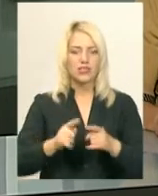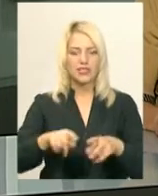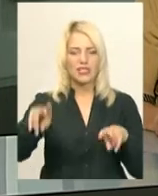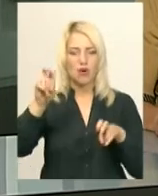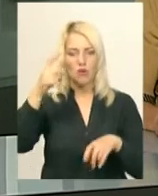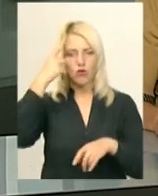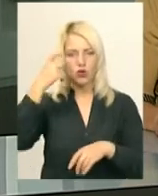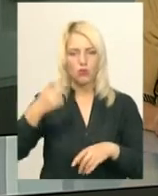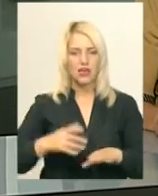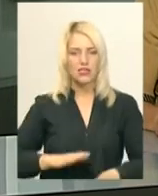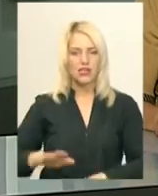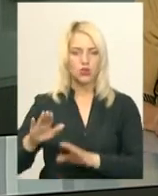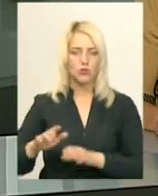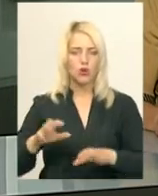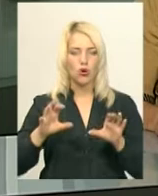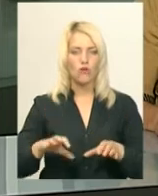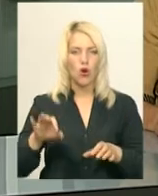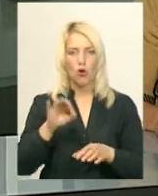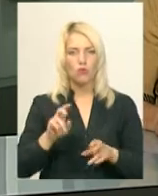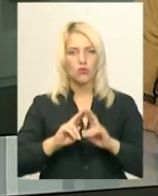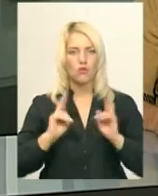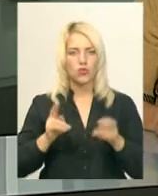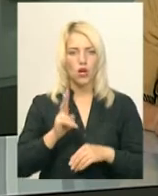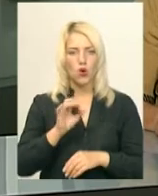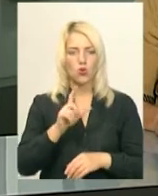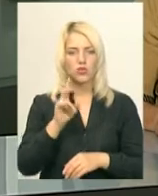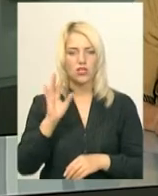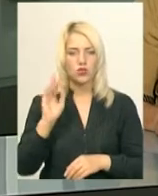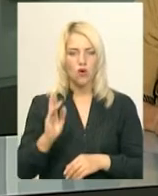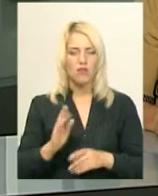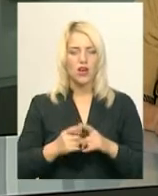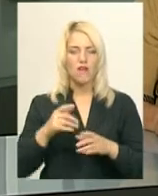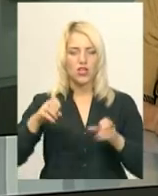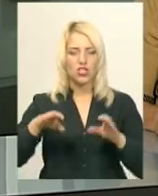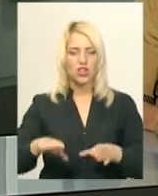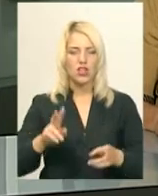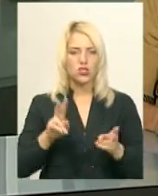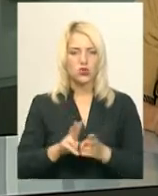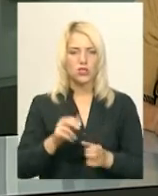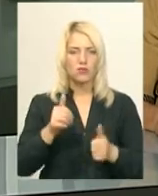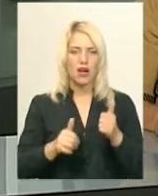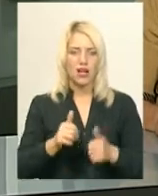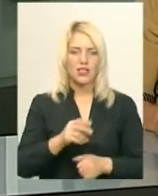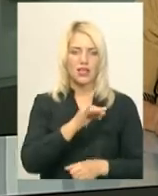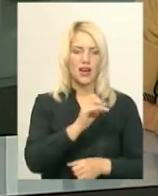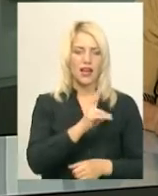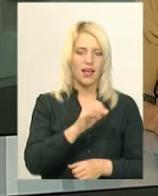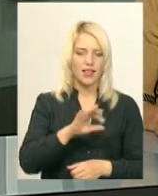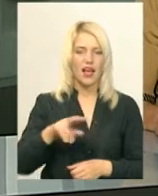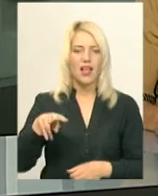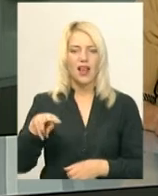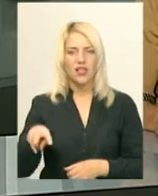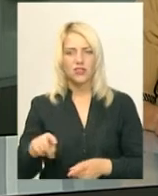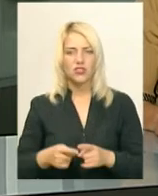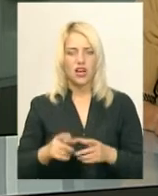заступник голови обласної федерації футболу Микола Кузнєцов, у вирішальній зустрічі змагалися команда «Ракета» і «Лівша». З рахунком 4